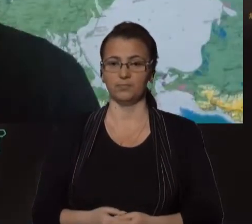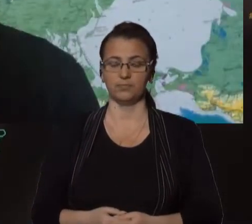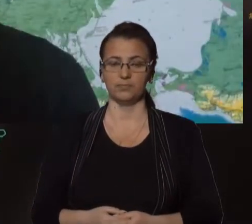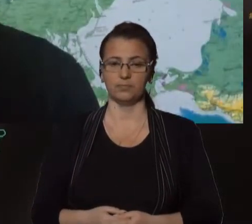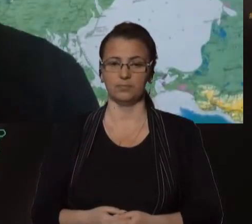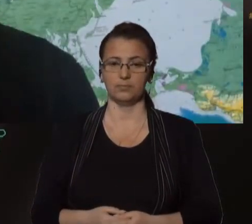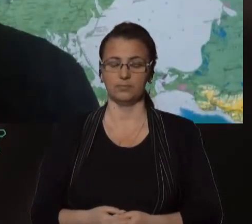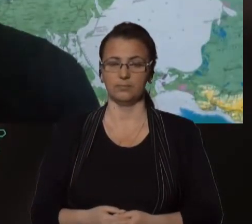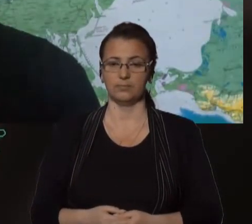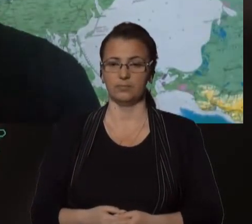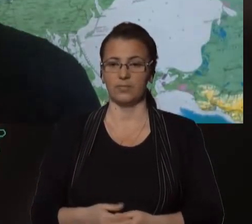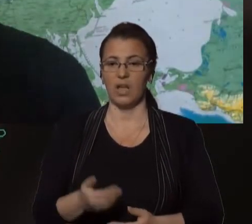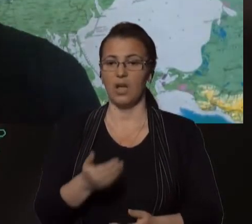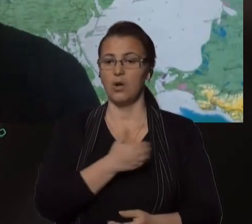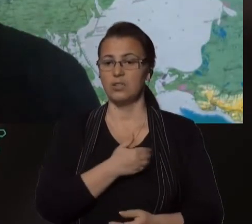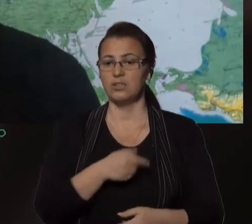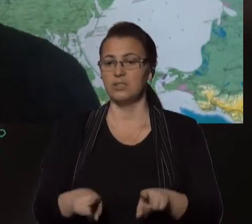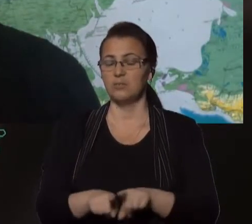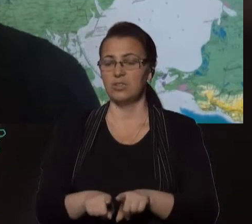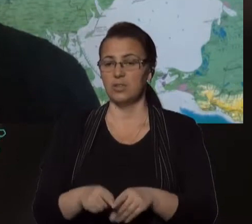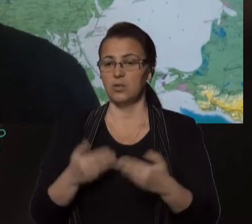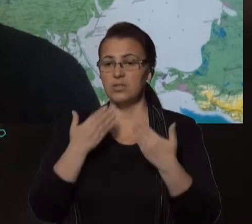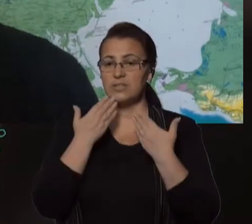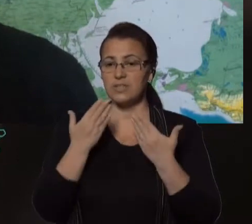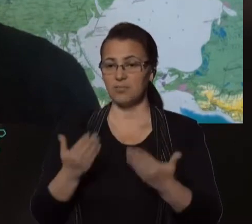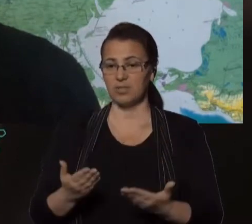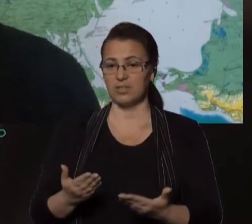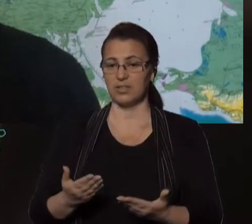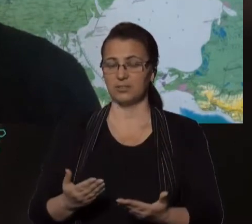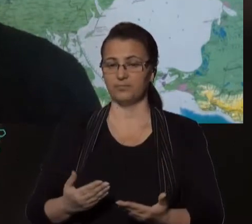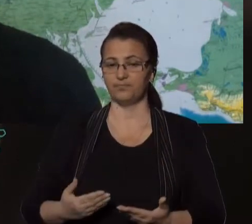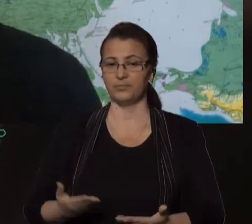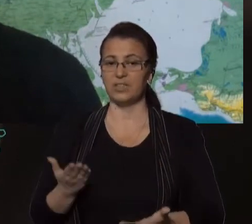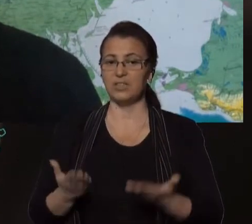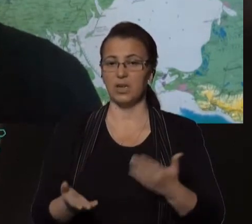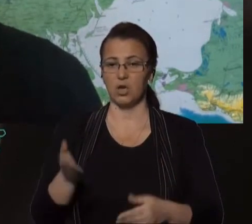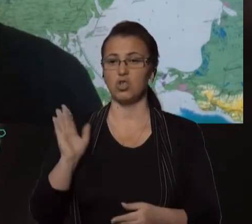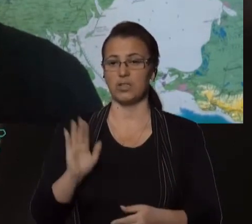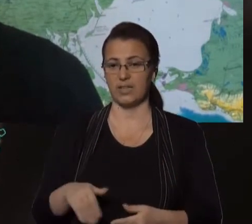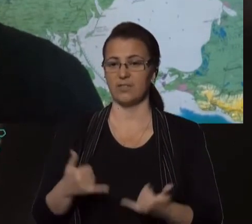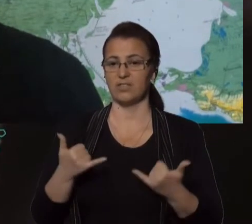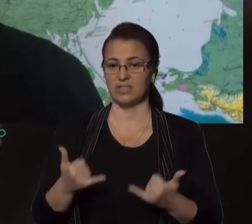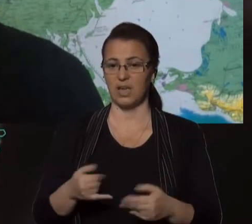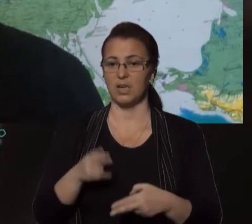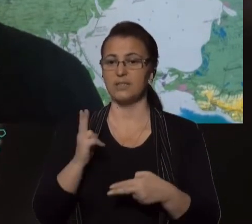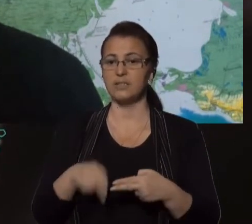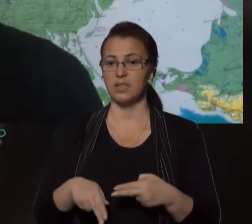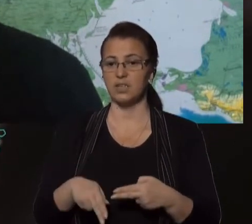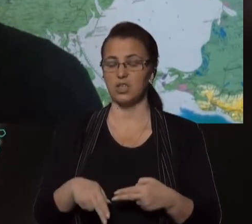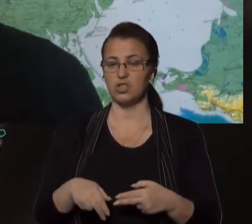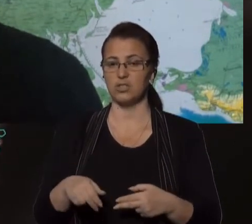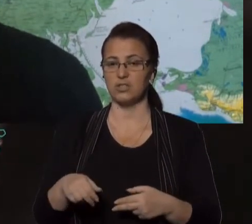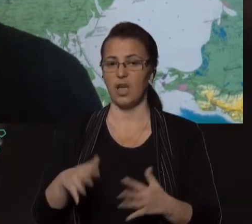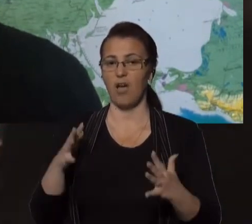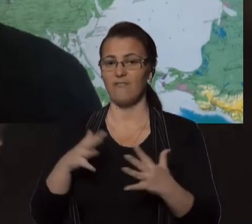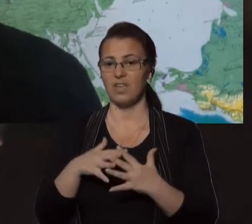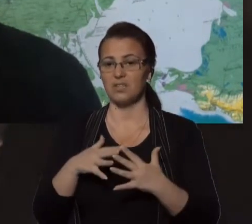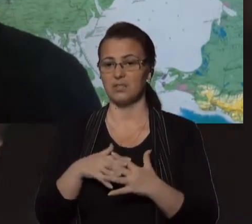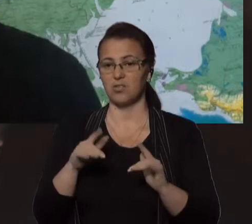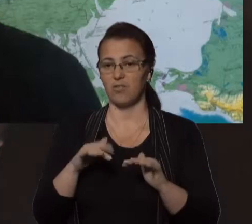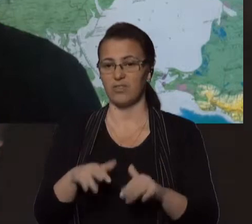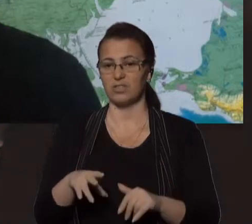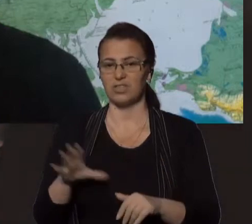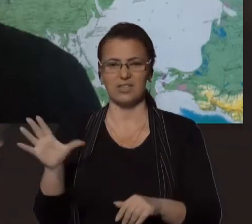Пане Євгене, хотілося б теж запитати, якщо навіть зараз закінчаться військові дії на